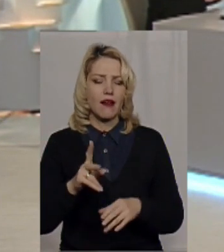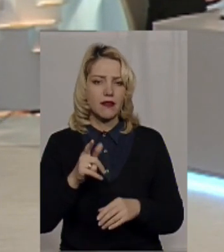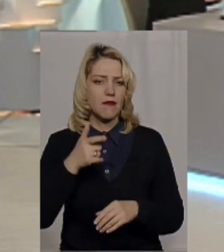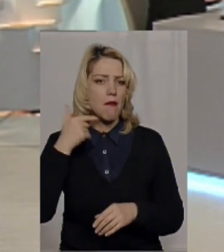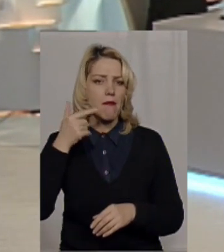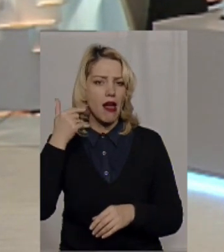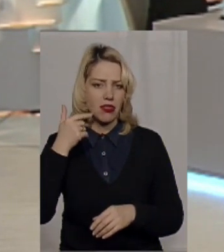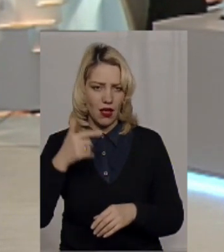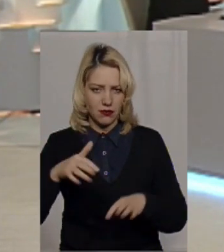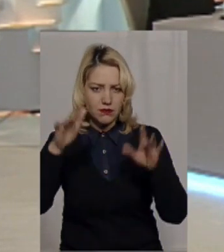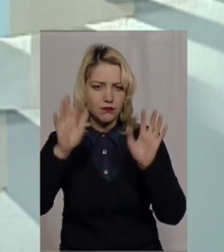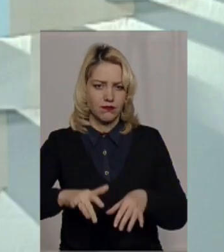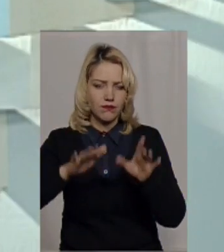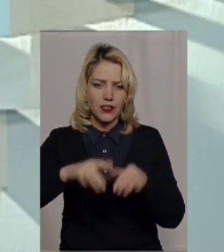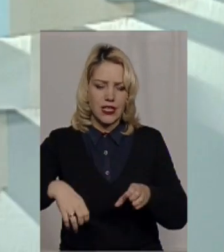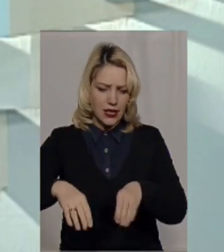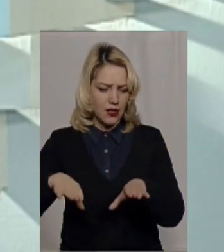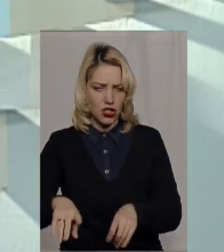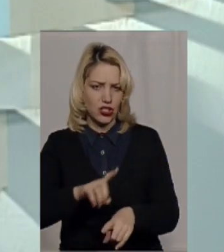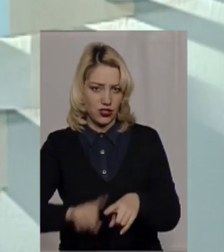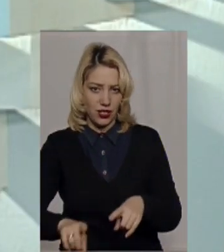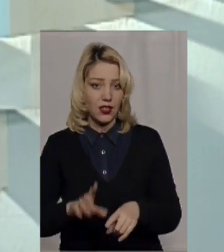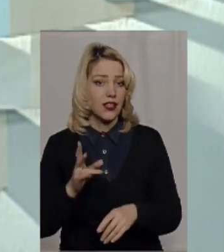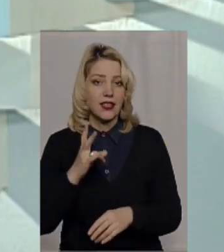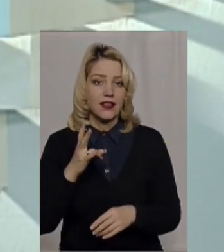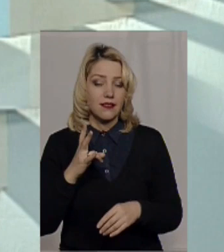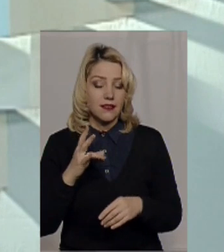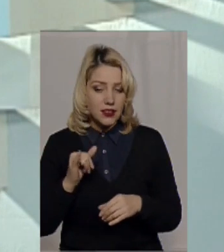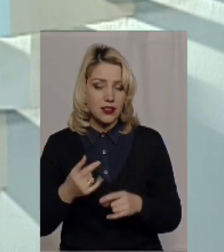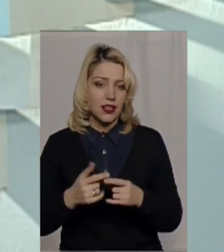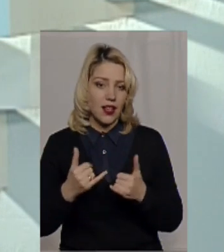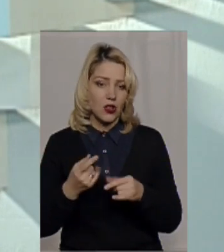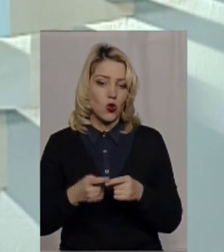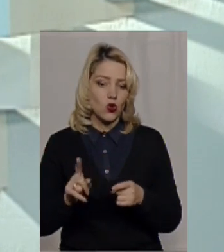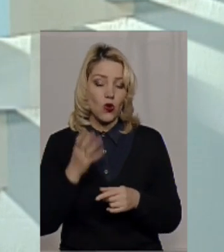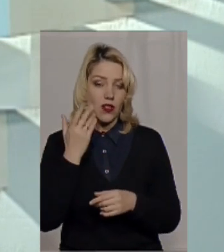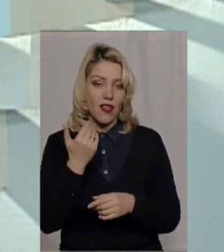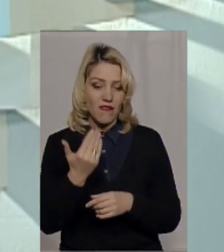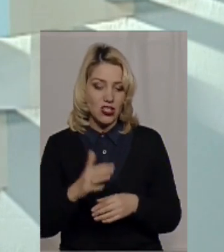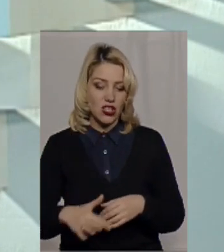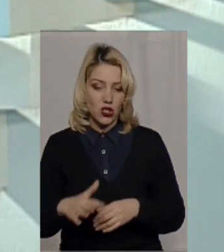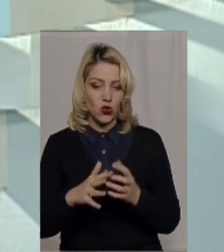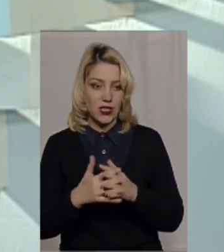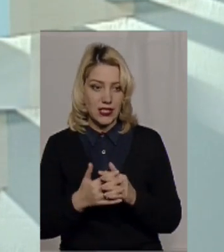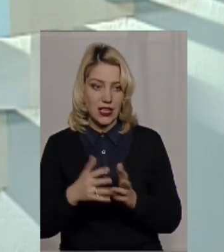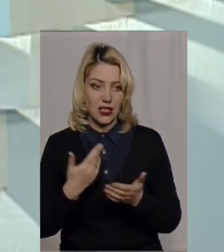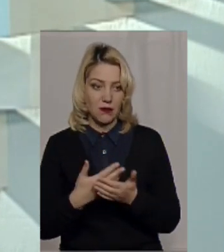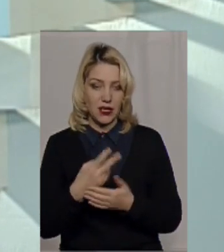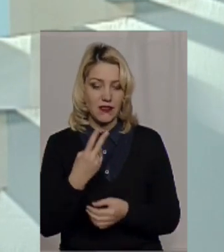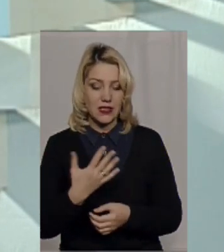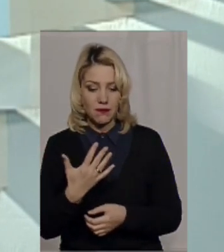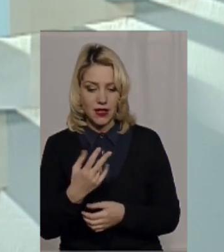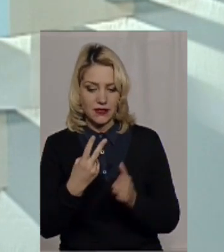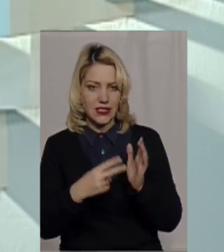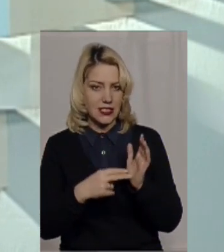небесна, вона просто не може впасти. Тому що для того, коли на території вашого села 25 чи 27